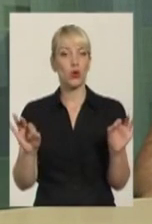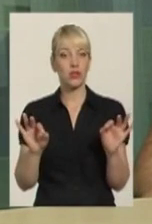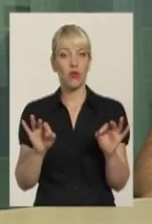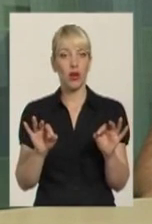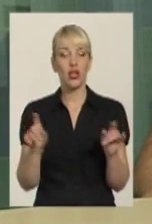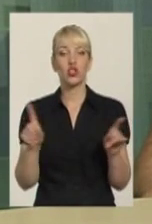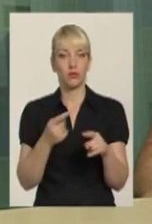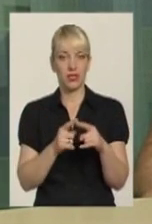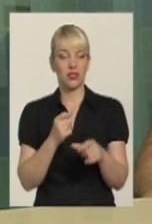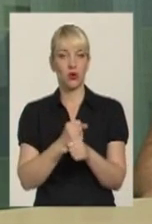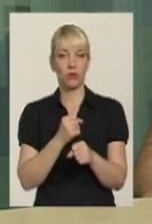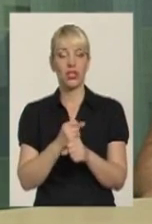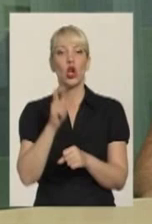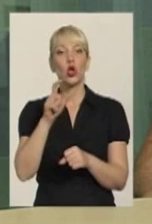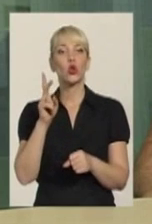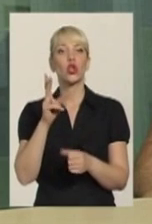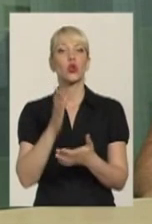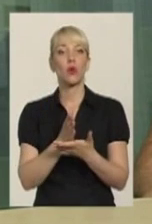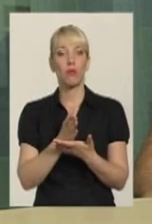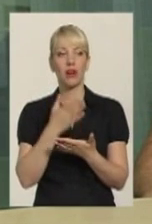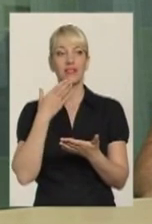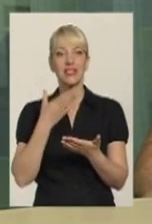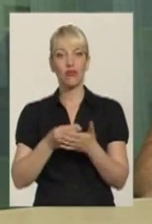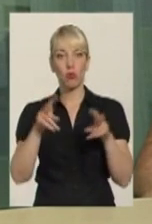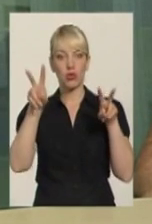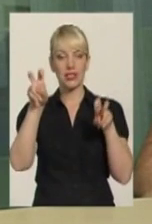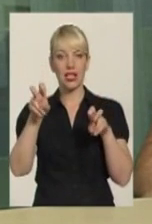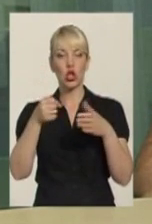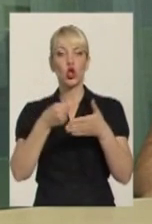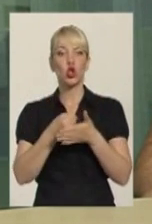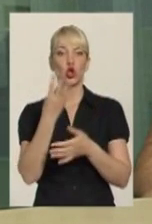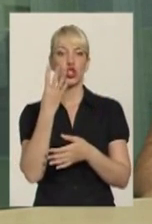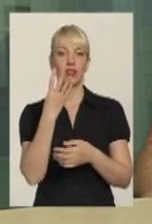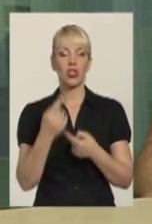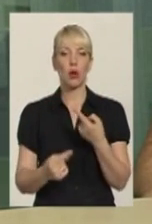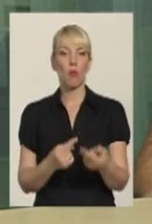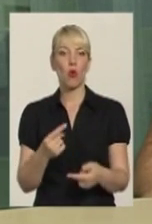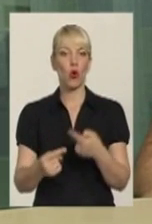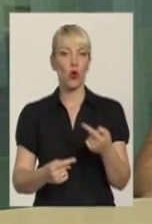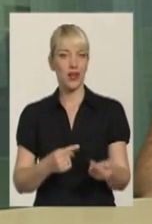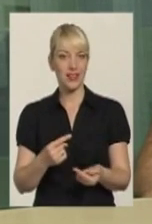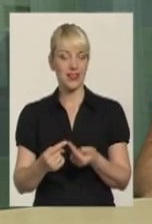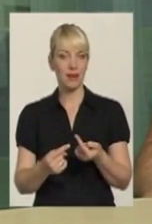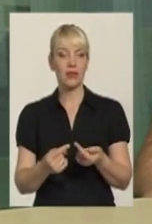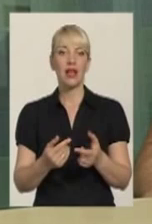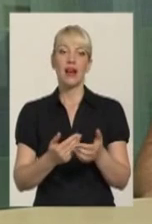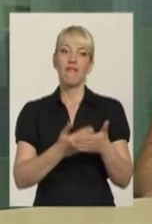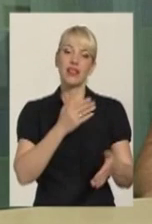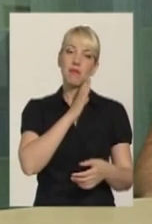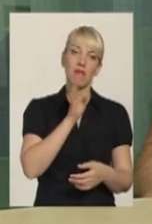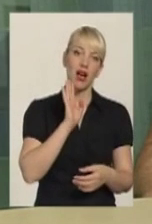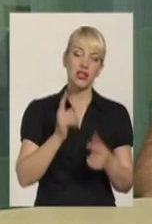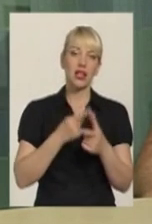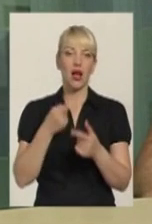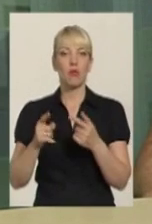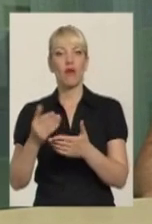Але люди, які мають в своєму статусі до четвертого покоління, коріння чи від матері, чи від батька, вони